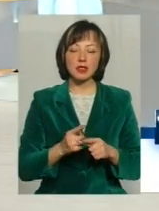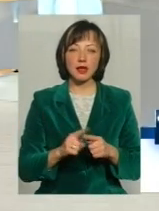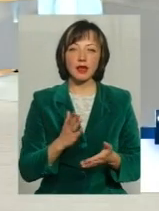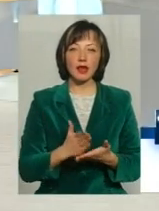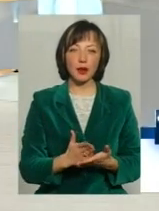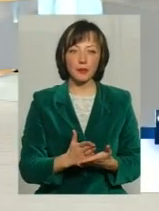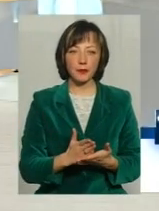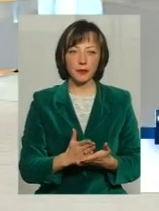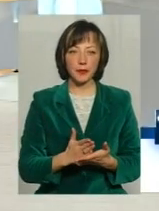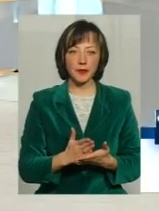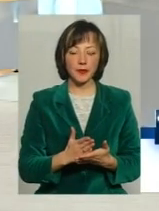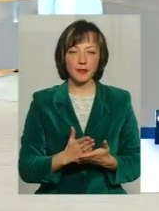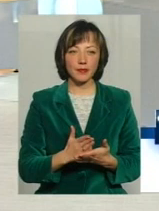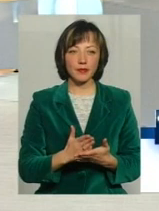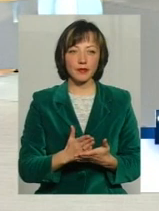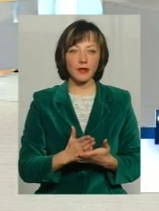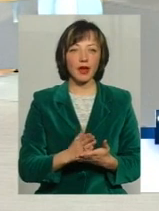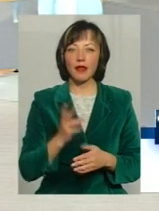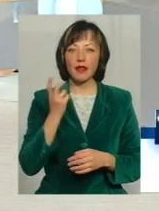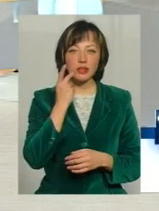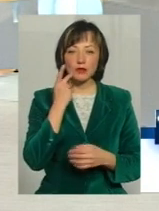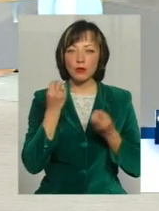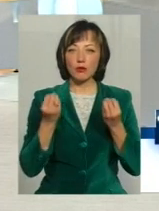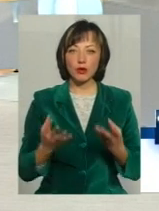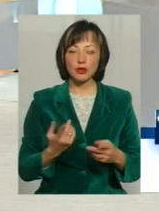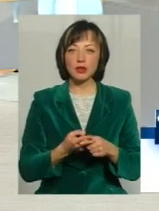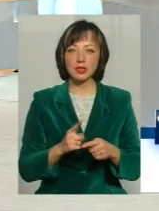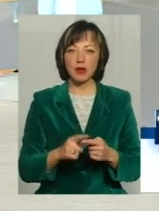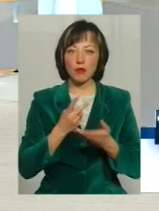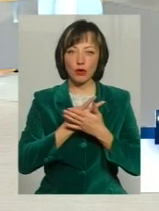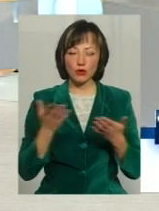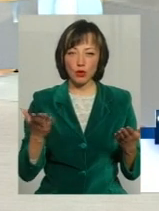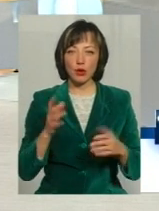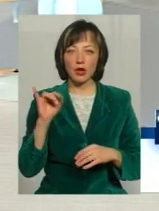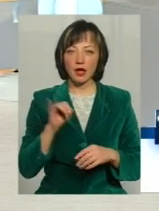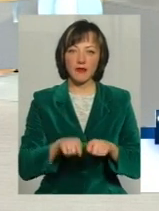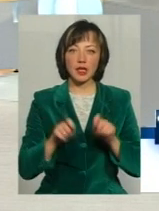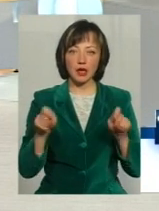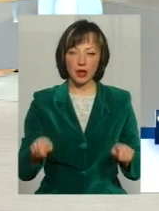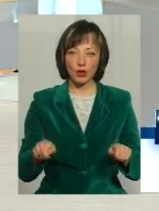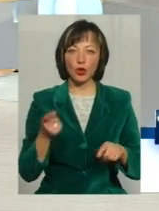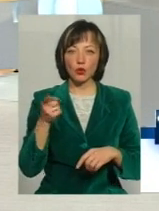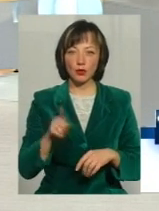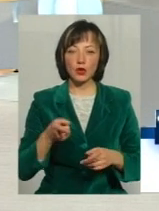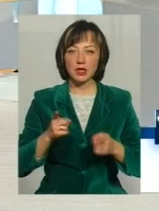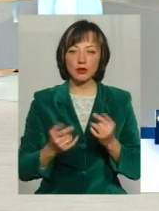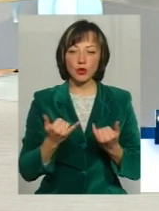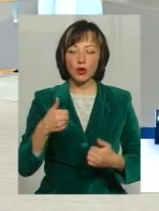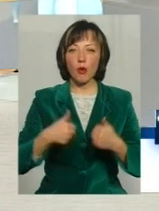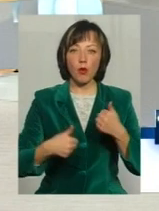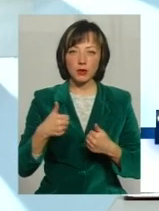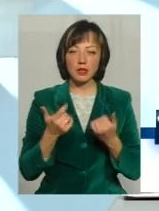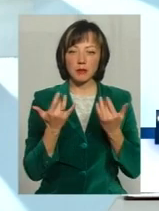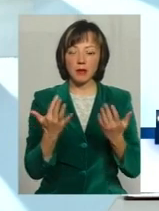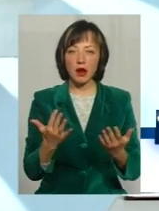не завжди просто, але це завжди є прозоро та відкрито І тому дійсно у нас сьогодні конкурси, який ми